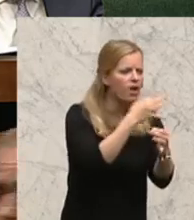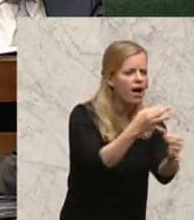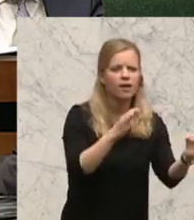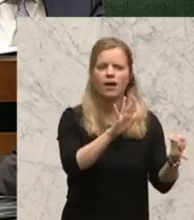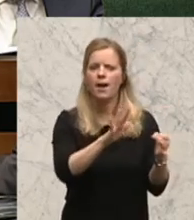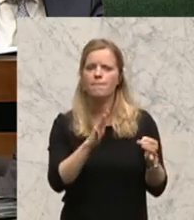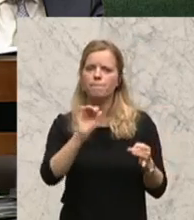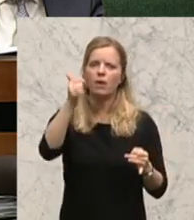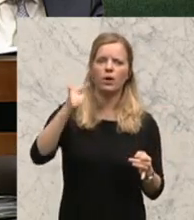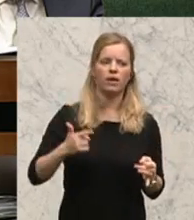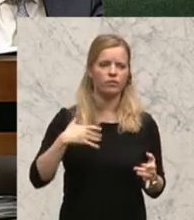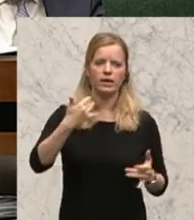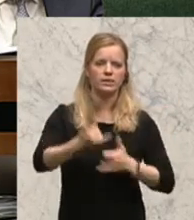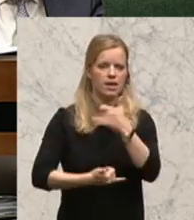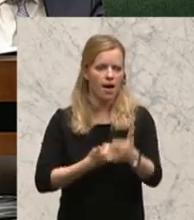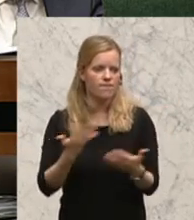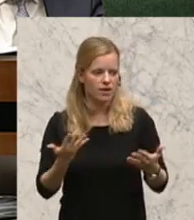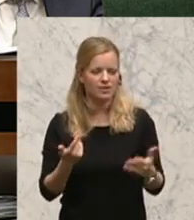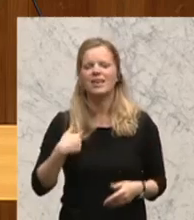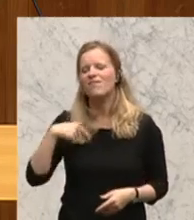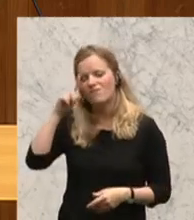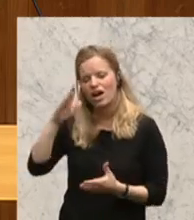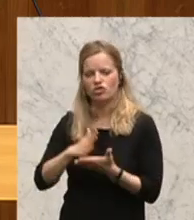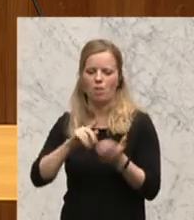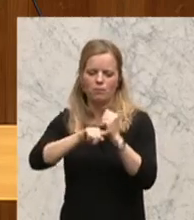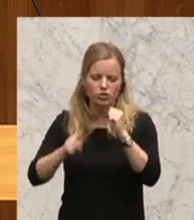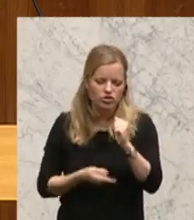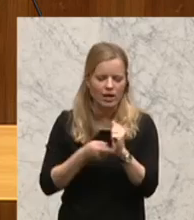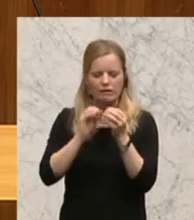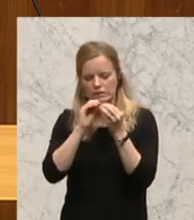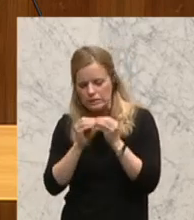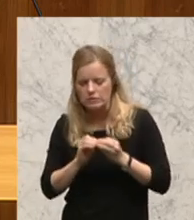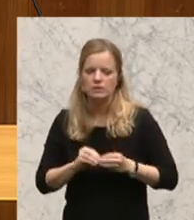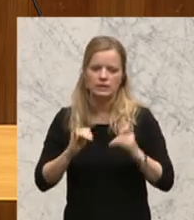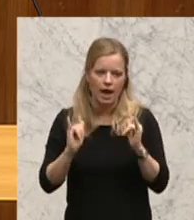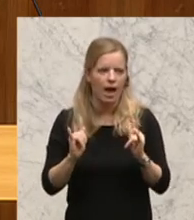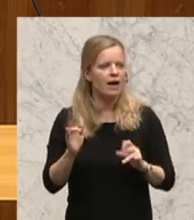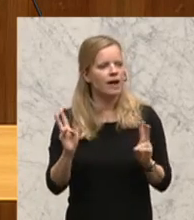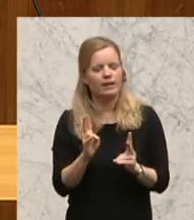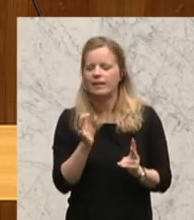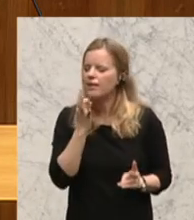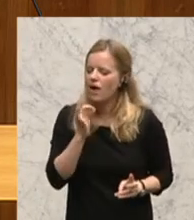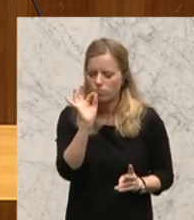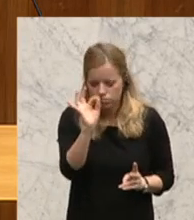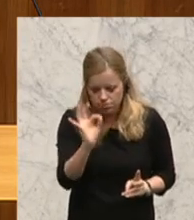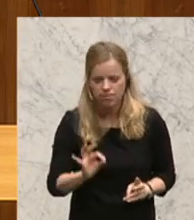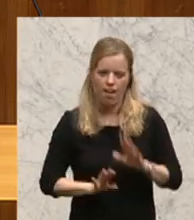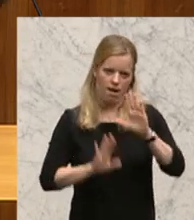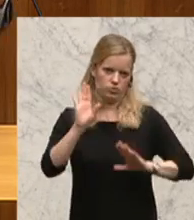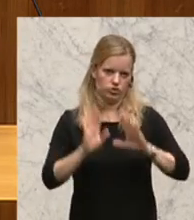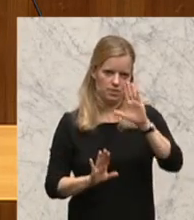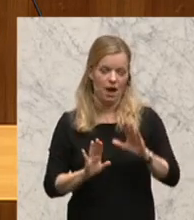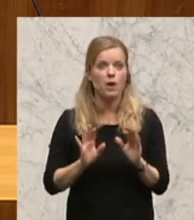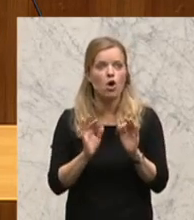Das Budget ist so komplex, das weiß ich schon, Herr Minister. Man kann nicht sagen, da stimmen mal alles ab. Aber die großen Einflusschneisen für Prioritäten, die kann man in einen